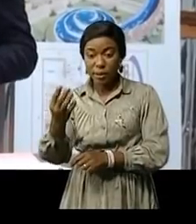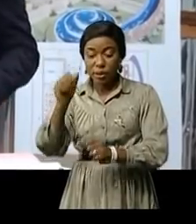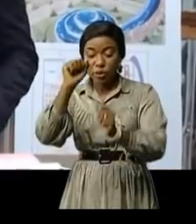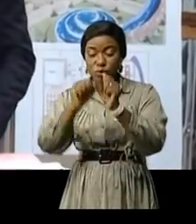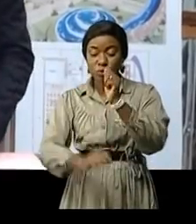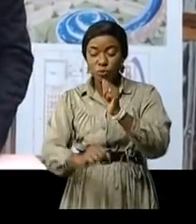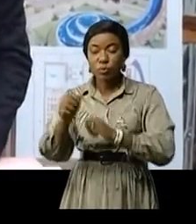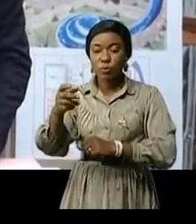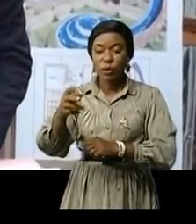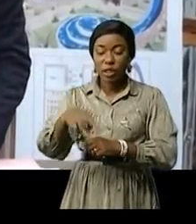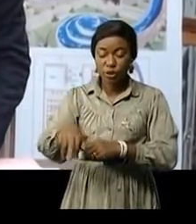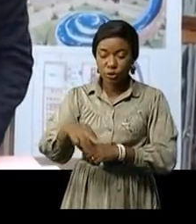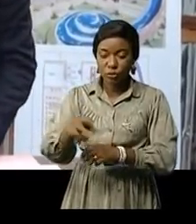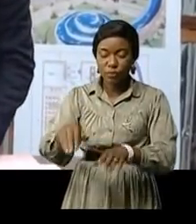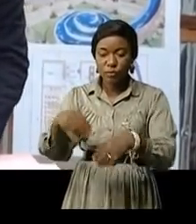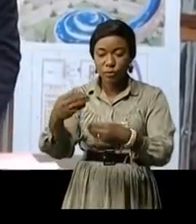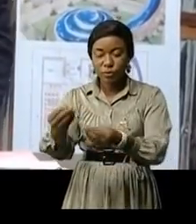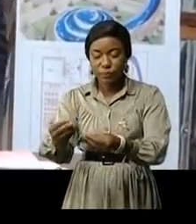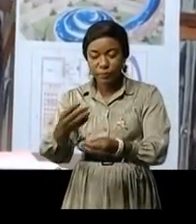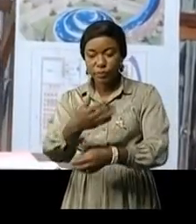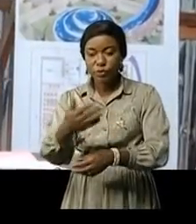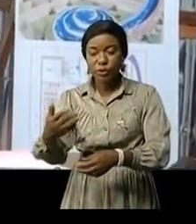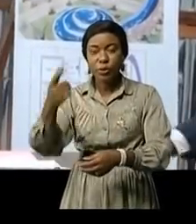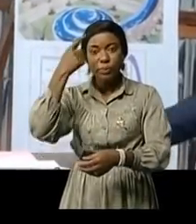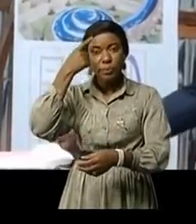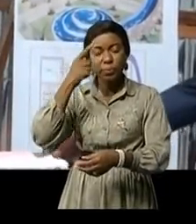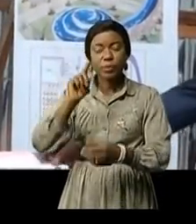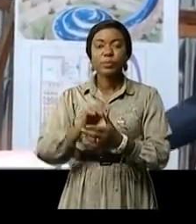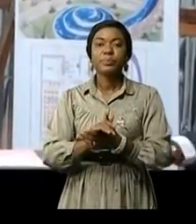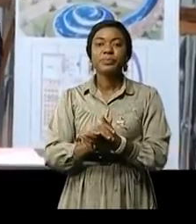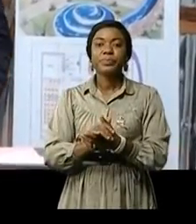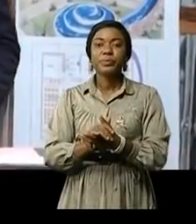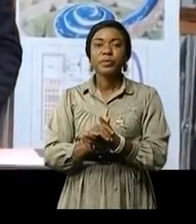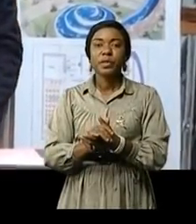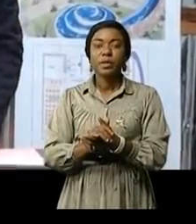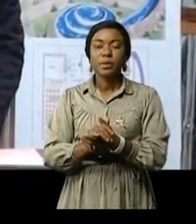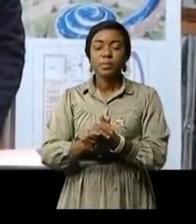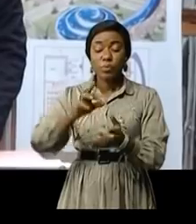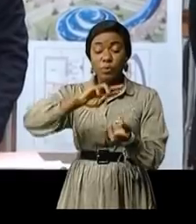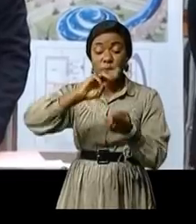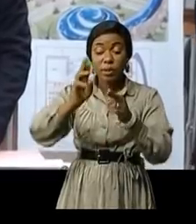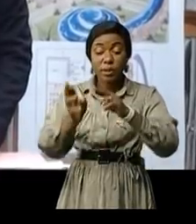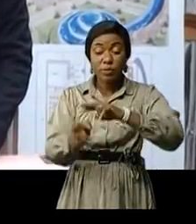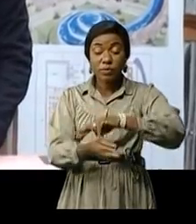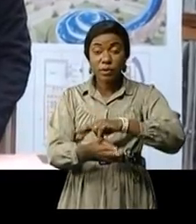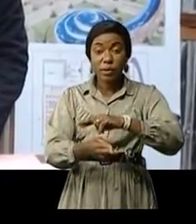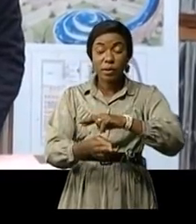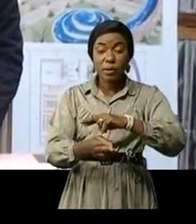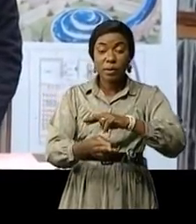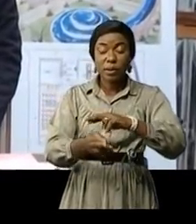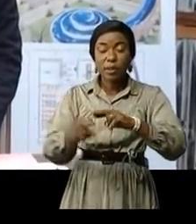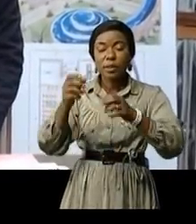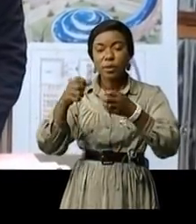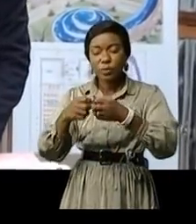disposant d'un outil en ce temps pour les renouvellements et pour les énergies